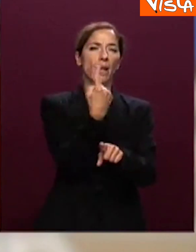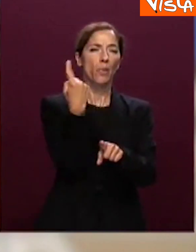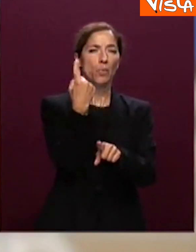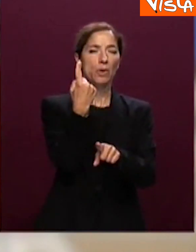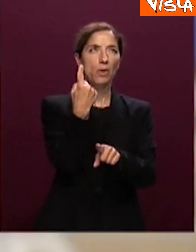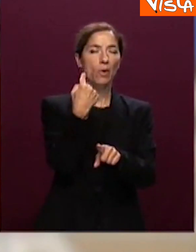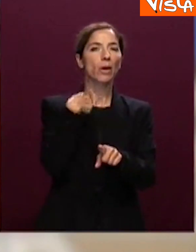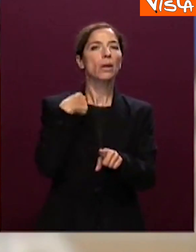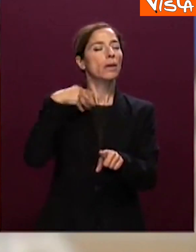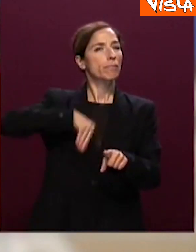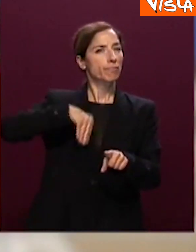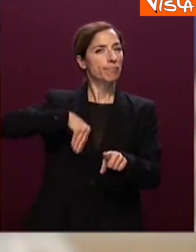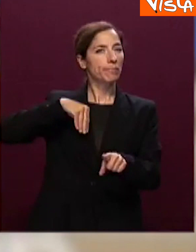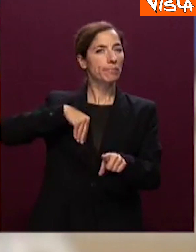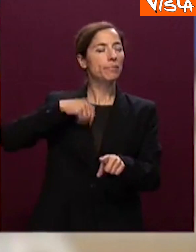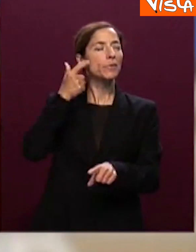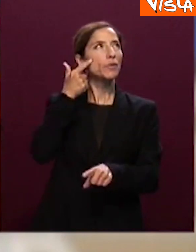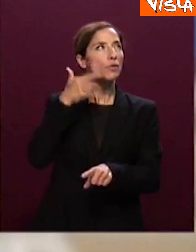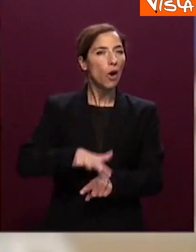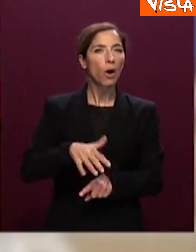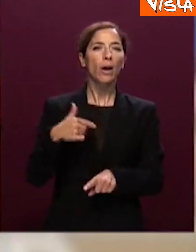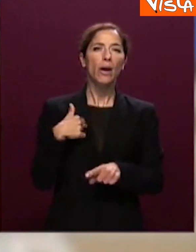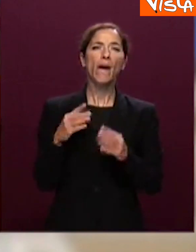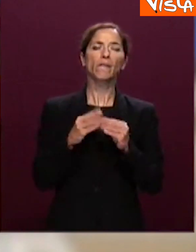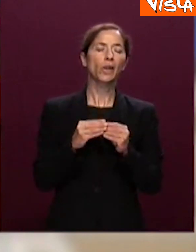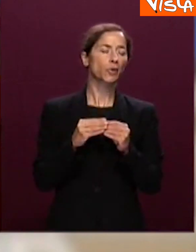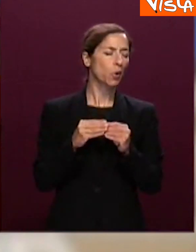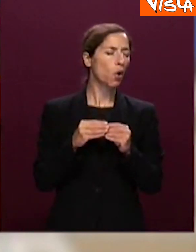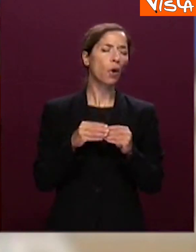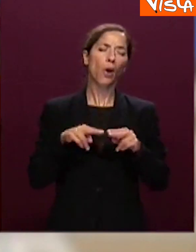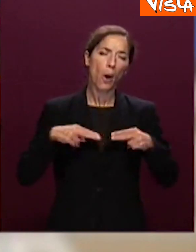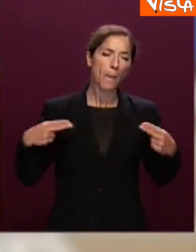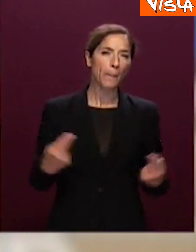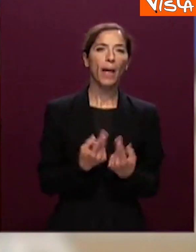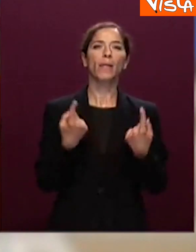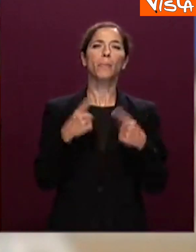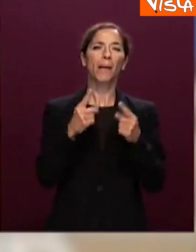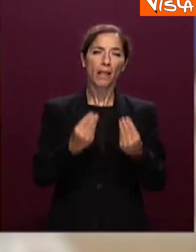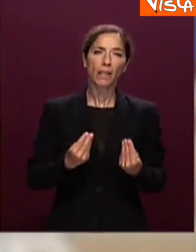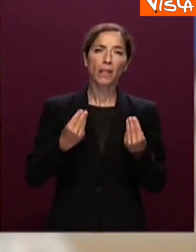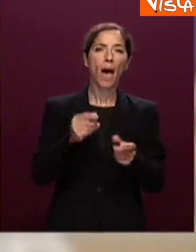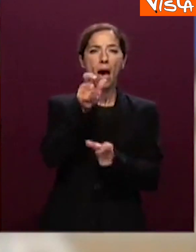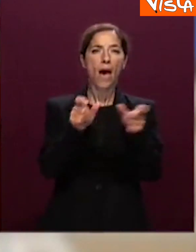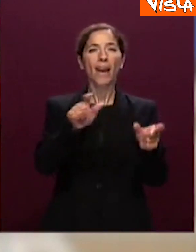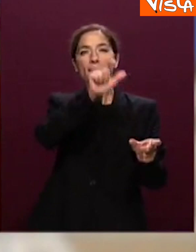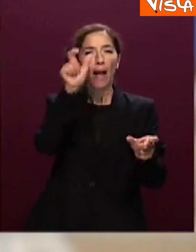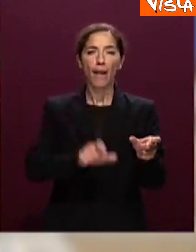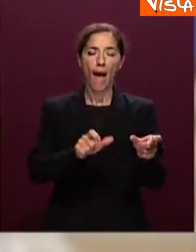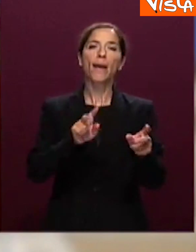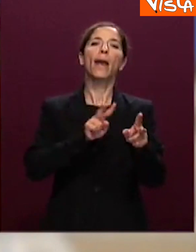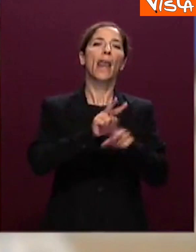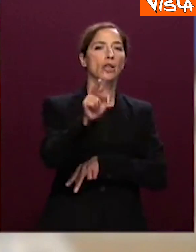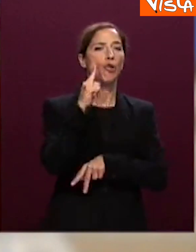abbiamo fatto tutto quello che potevamo fare per dare agli italiani una nazione migliore.